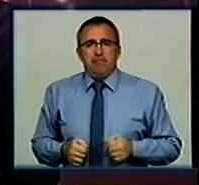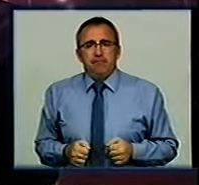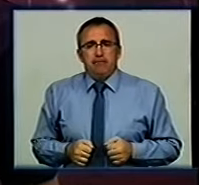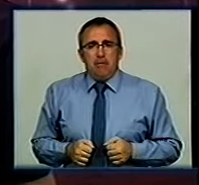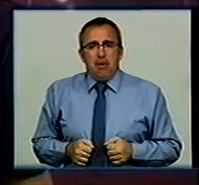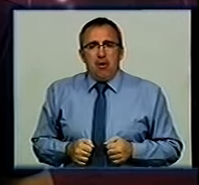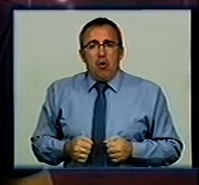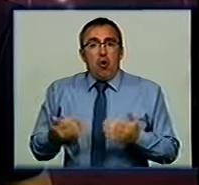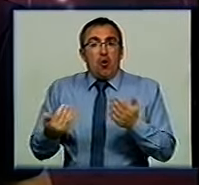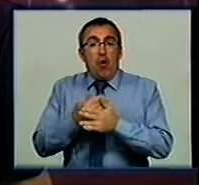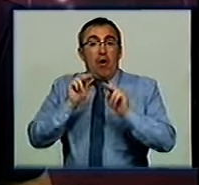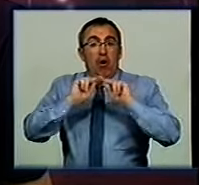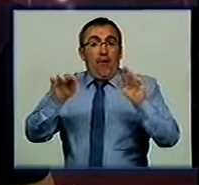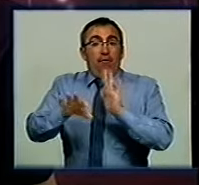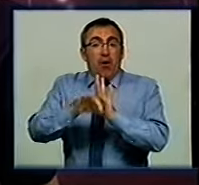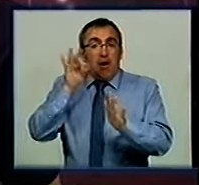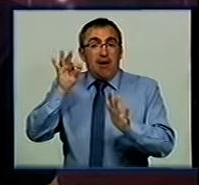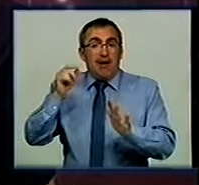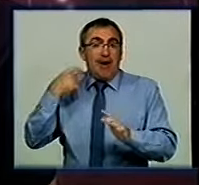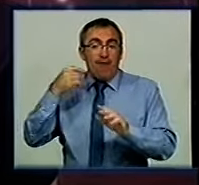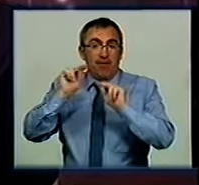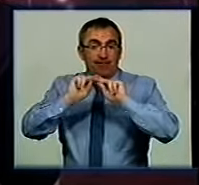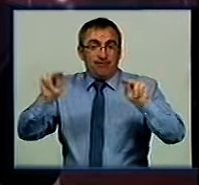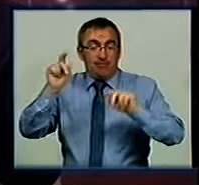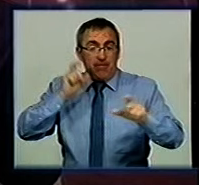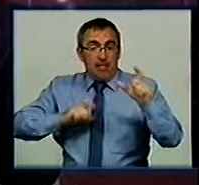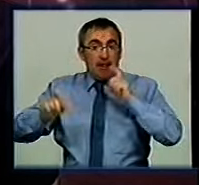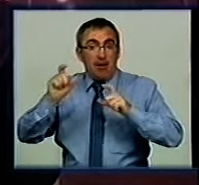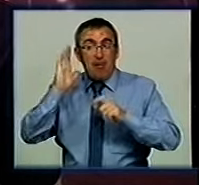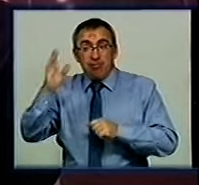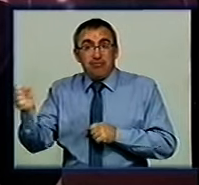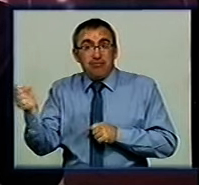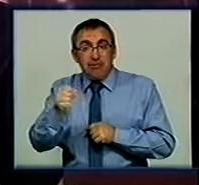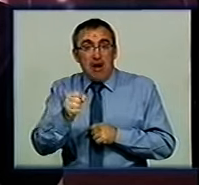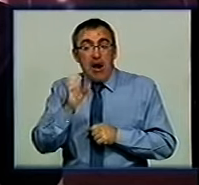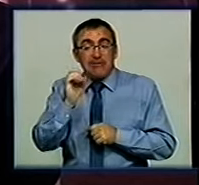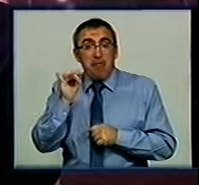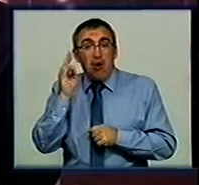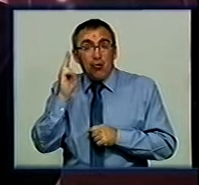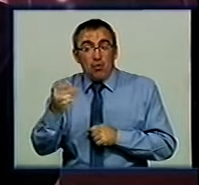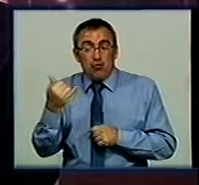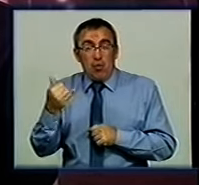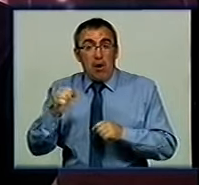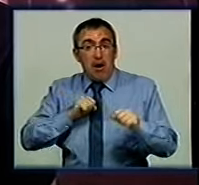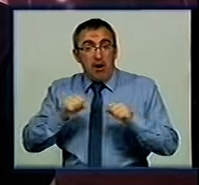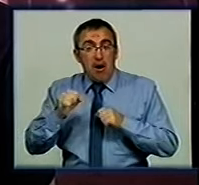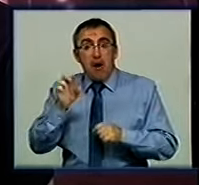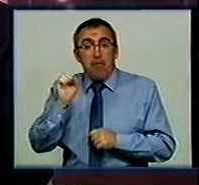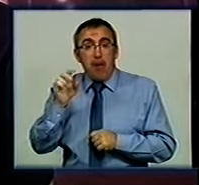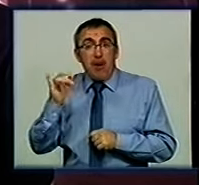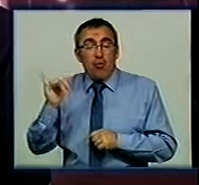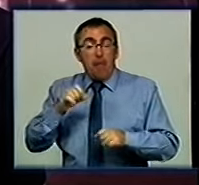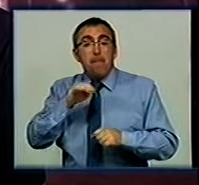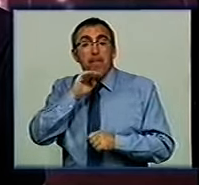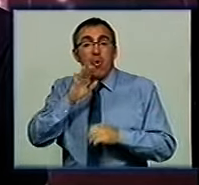Нового ректора обирали в Кіровоградському педагогічному університеті кандидати на посаду Олег Семенюк, нинішній керівник ВИШУ та Леонід Бабенко, професор